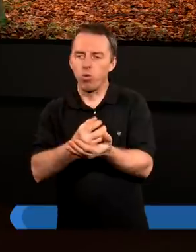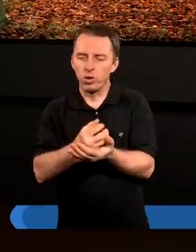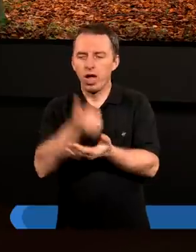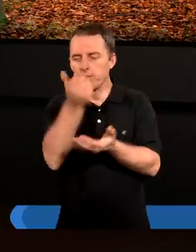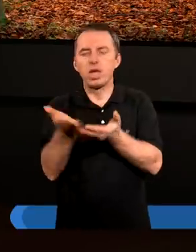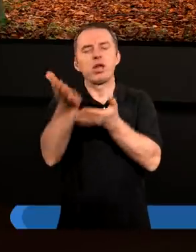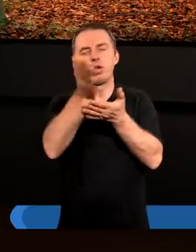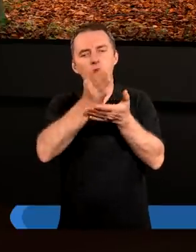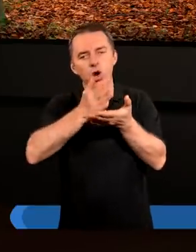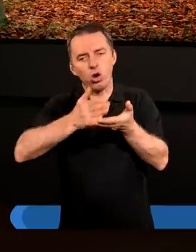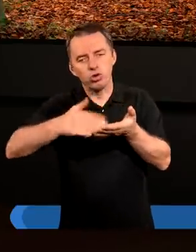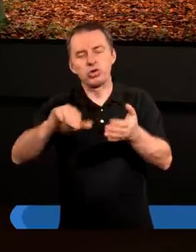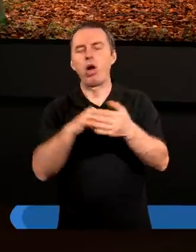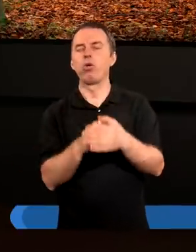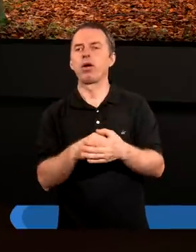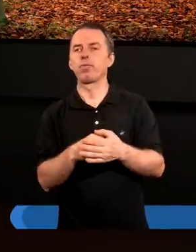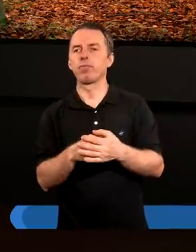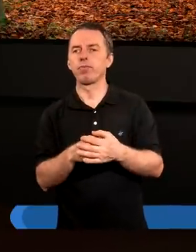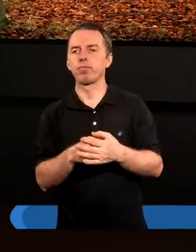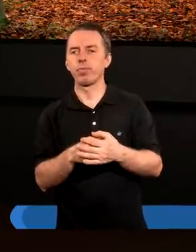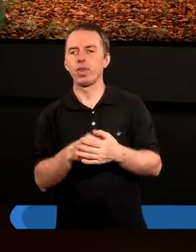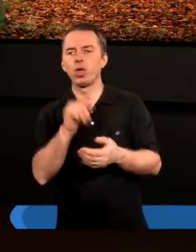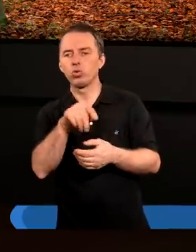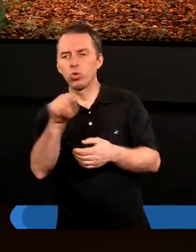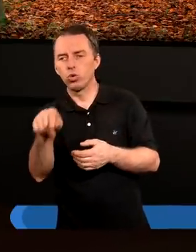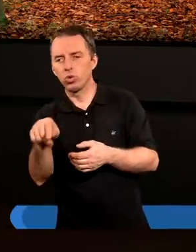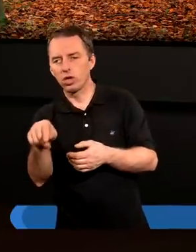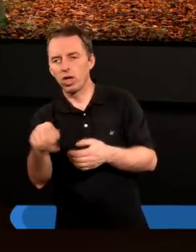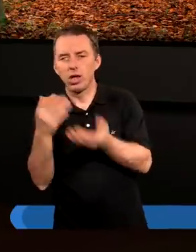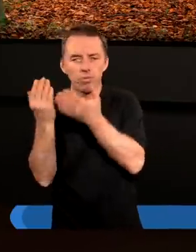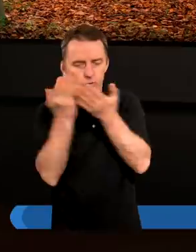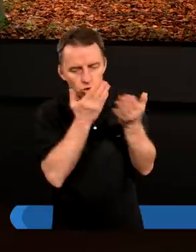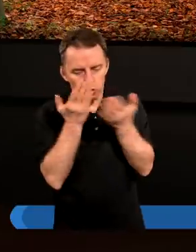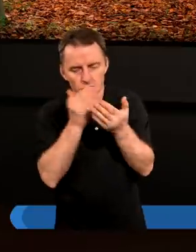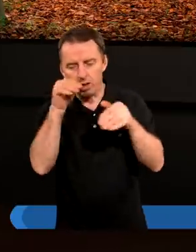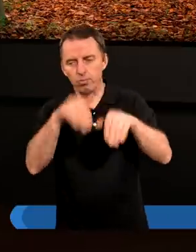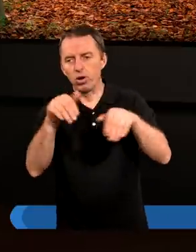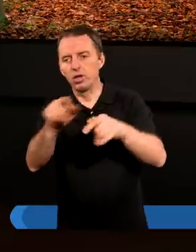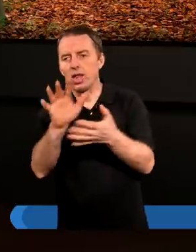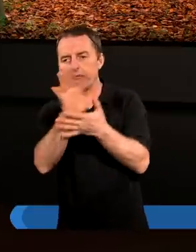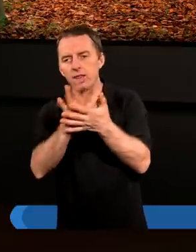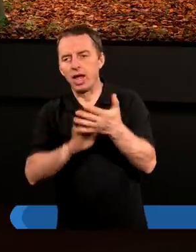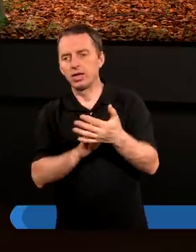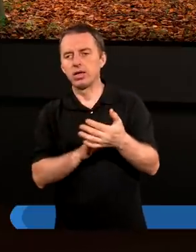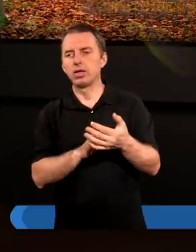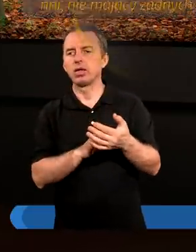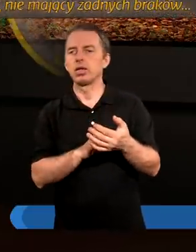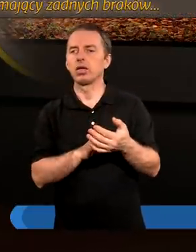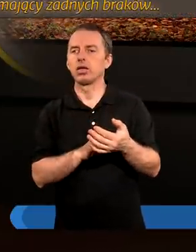pierwszy rozdział i tutaj przeczytam może ten tekst.